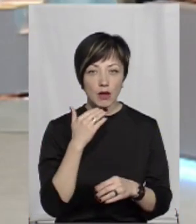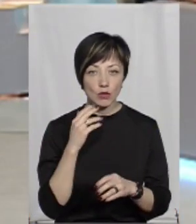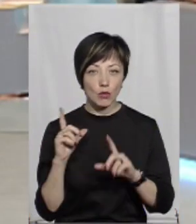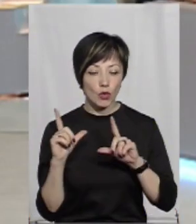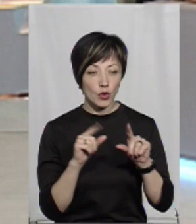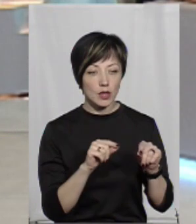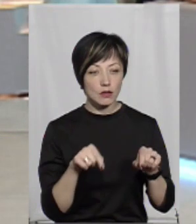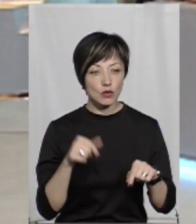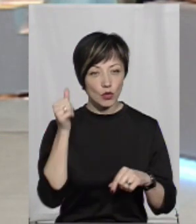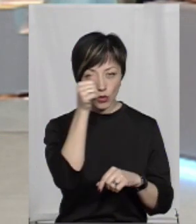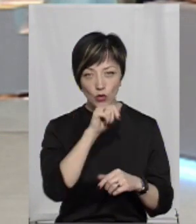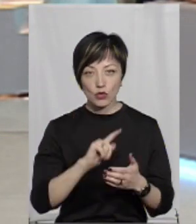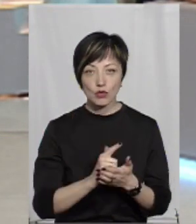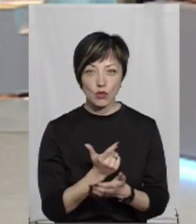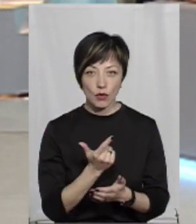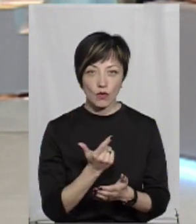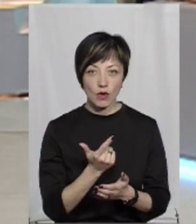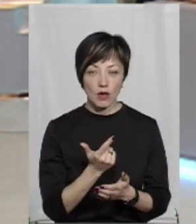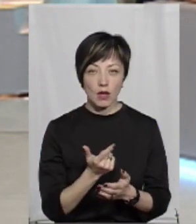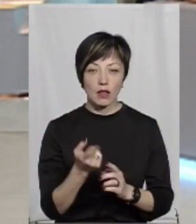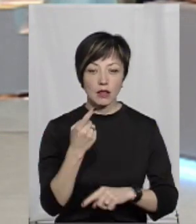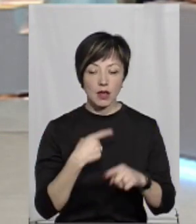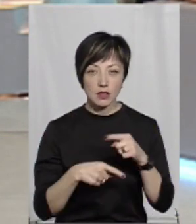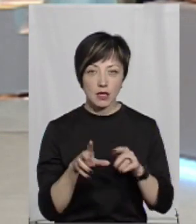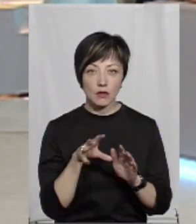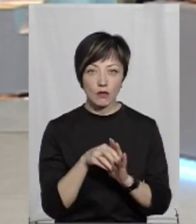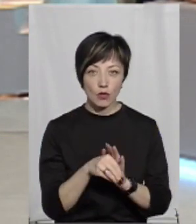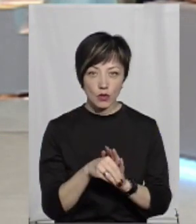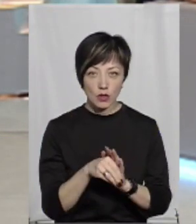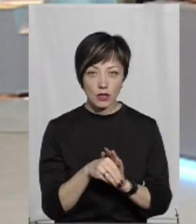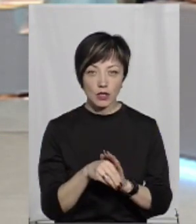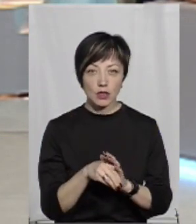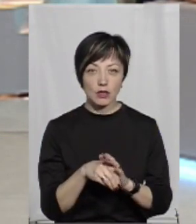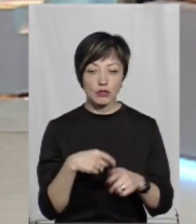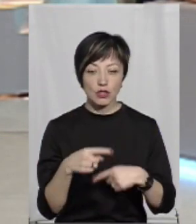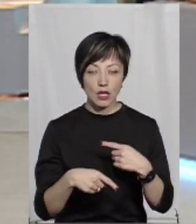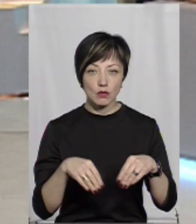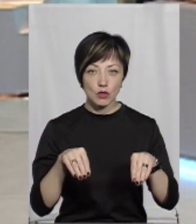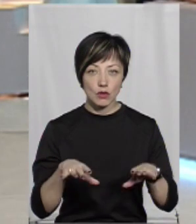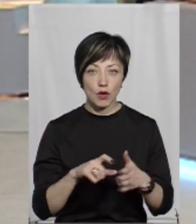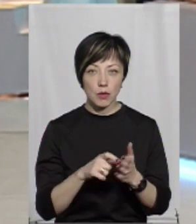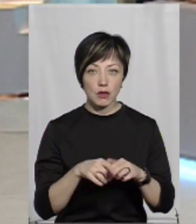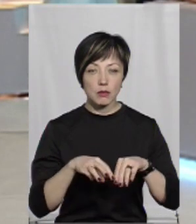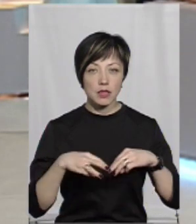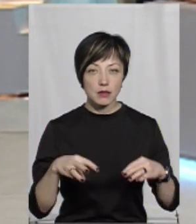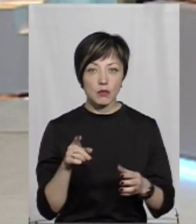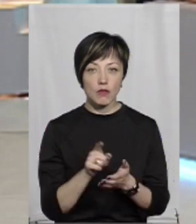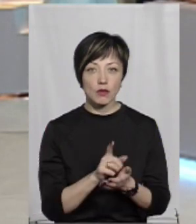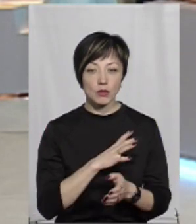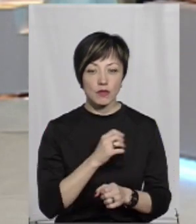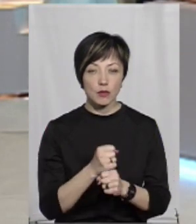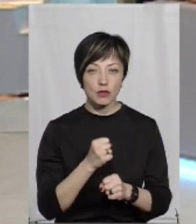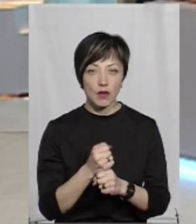поїхало. Цього року знову назад вводять через постанову Кабінету міністрів, знову повинно буде